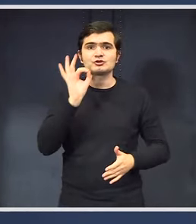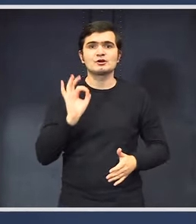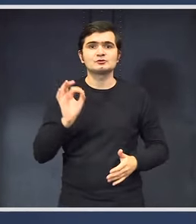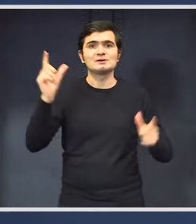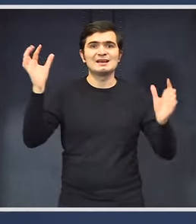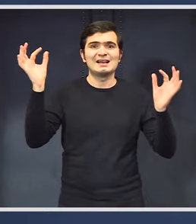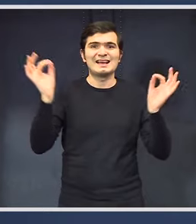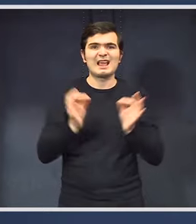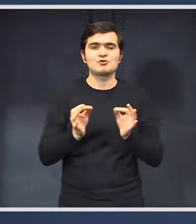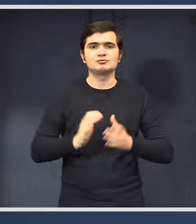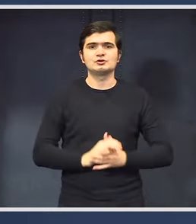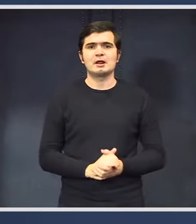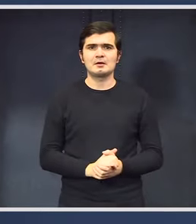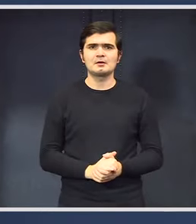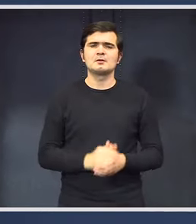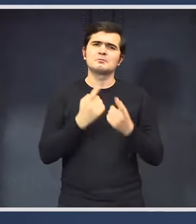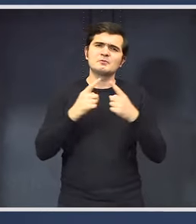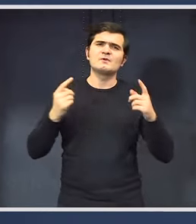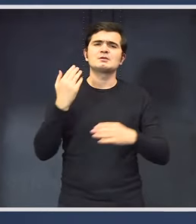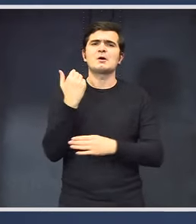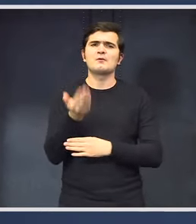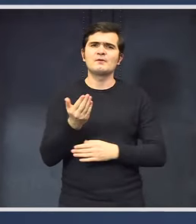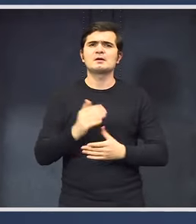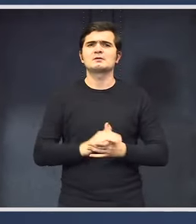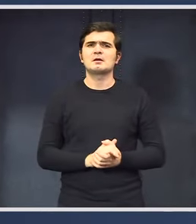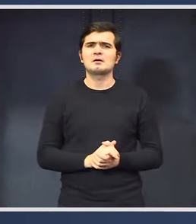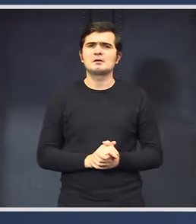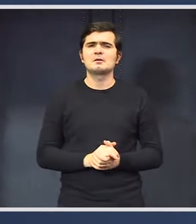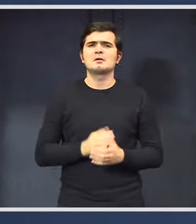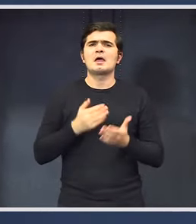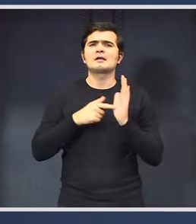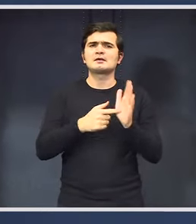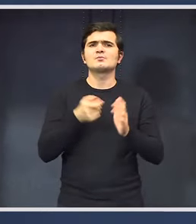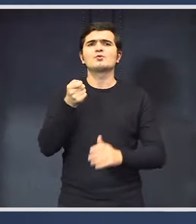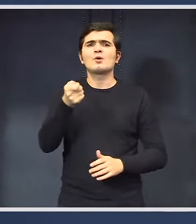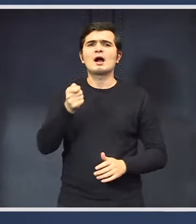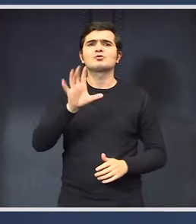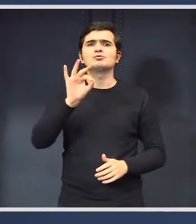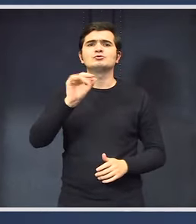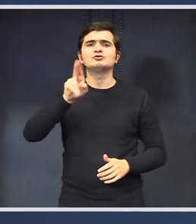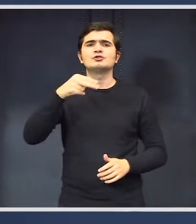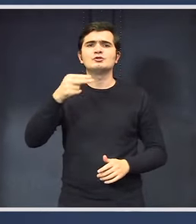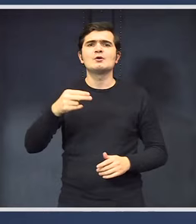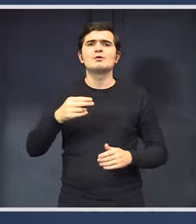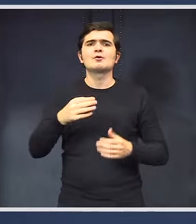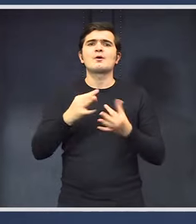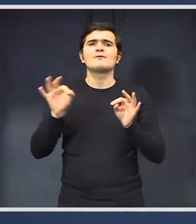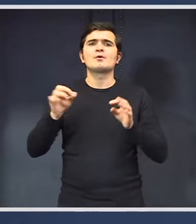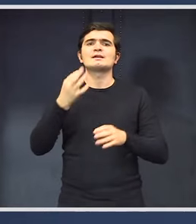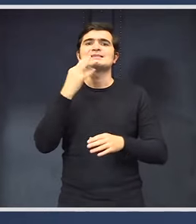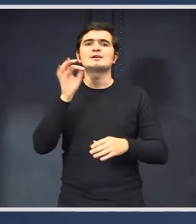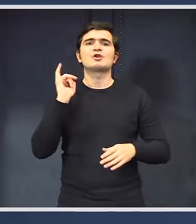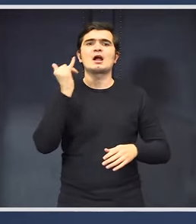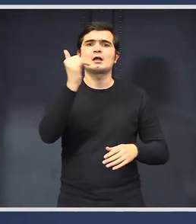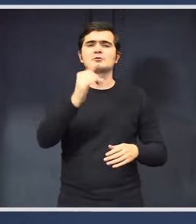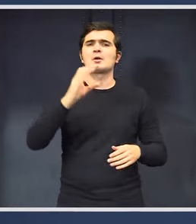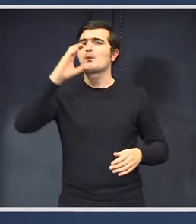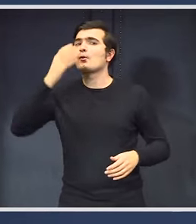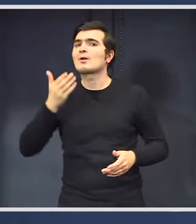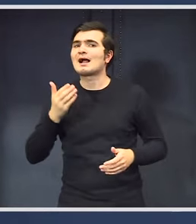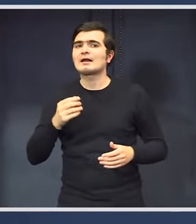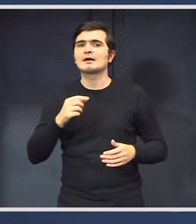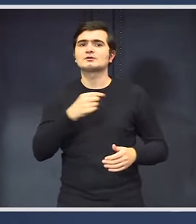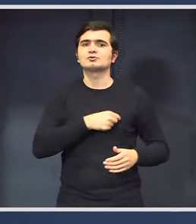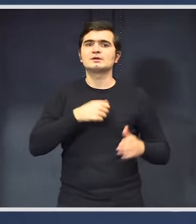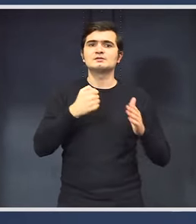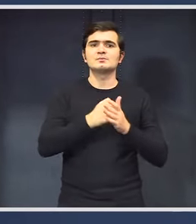putând să alergă dintr-o gamă largă de oferte, există și carduri pe care în schimbul a 50 de euro pot avea 10 călătorii pe orice distanță. Bulgaria, studenții până